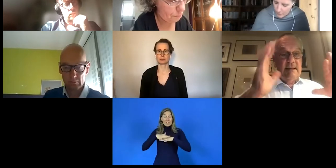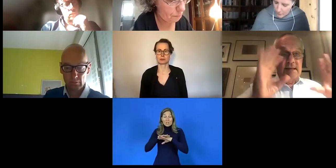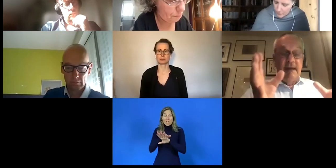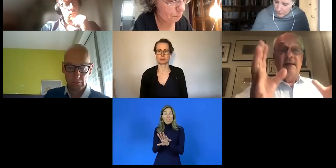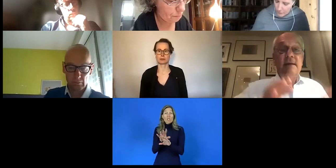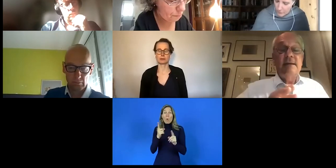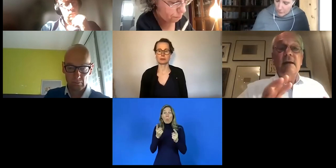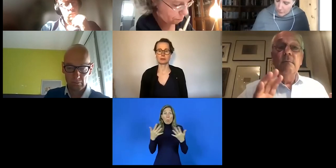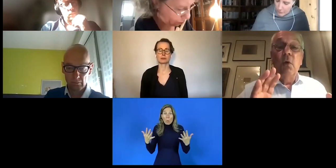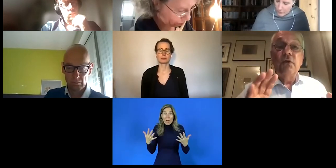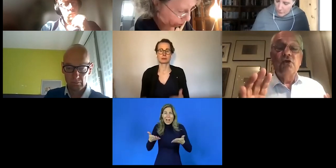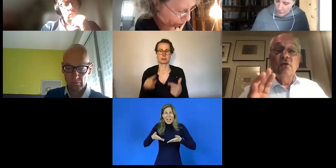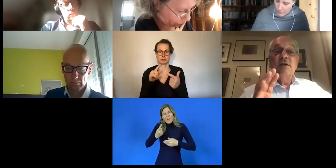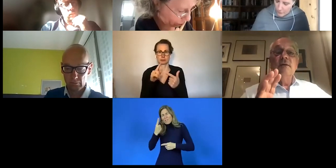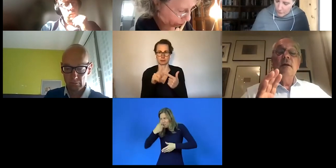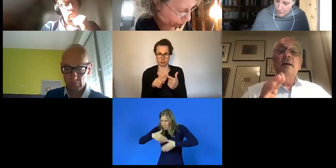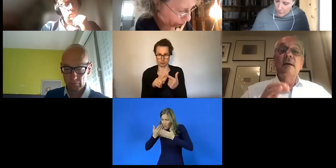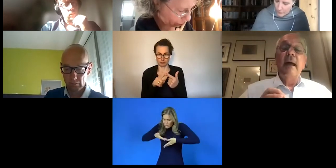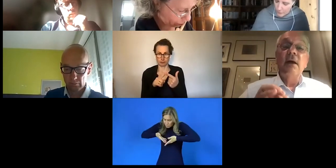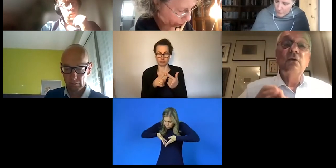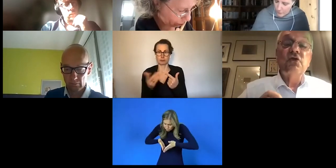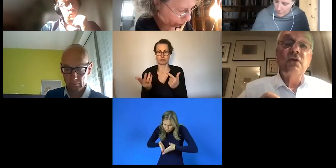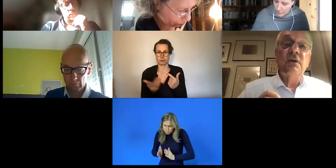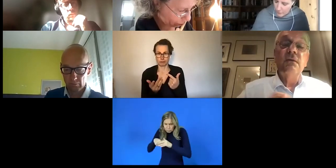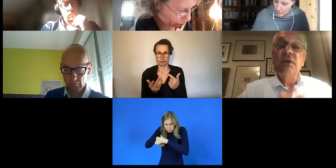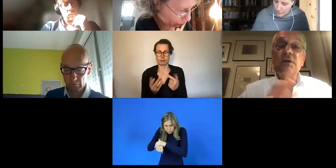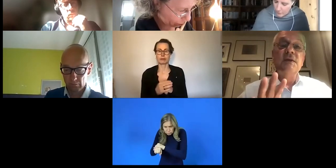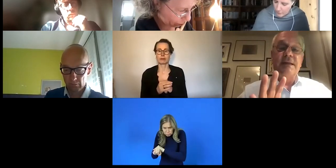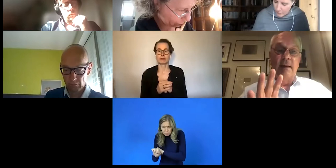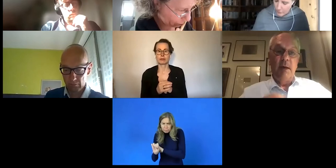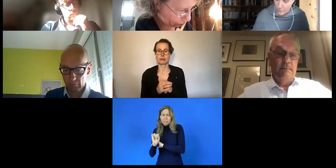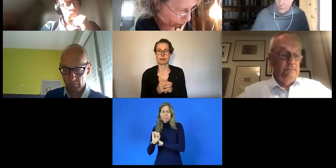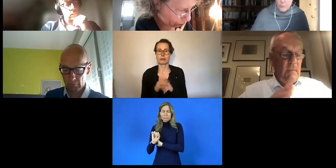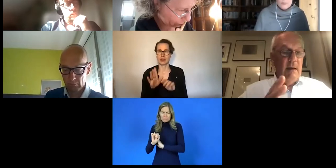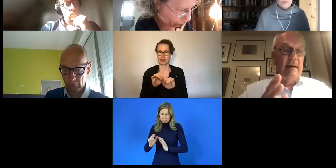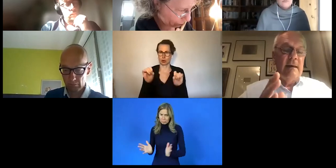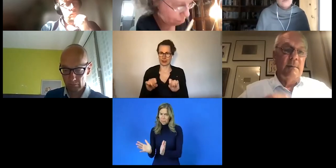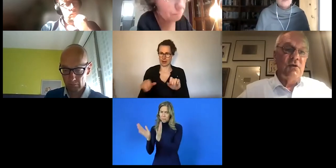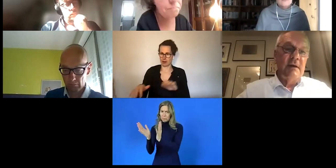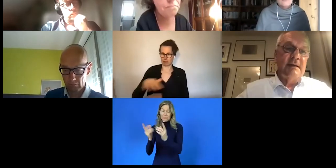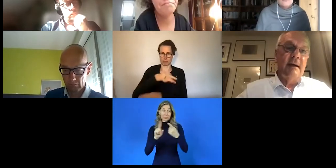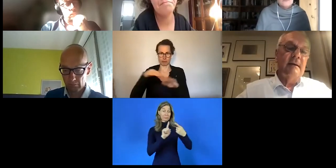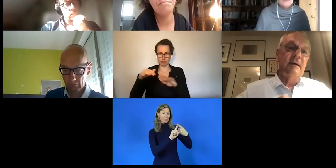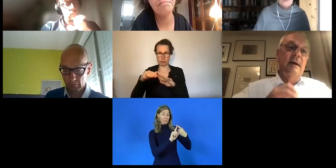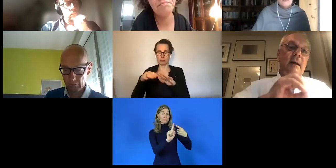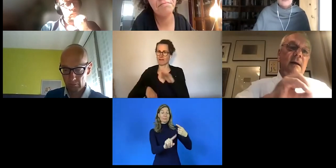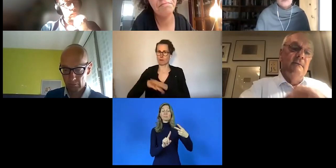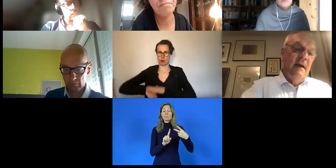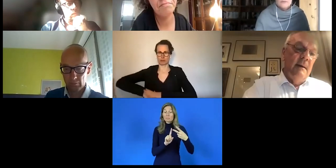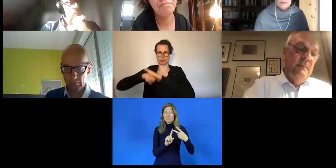Das zweite ist eben Unterstützung, eine Unterstützung für die Systeme. Ich habe es schon gesagt,